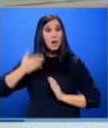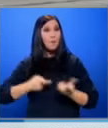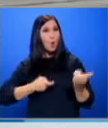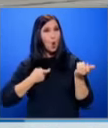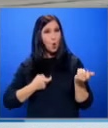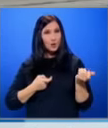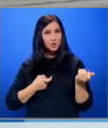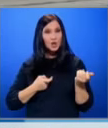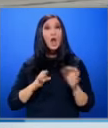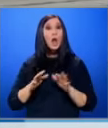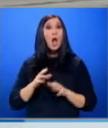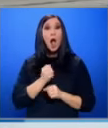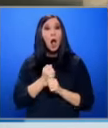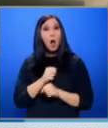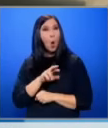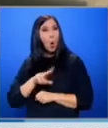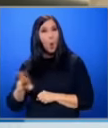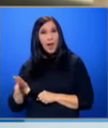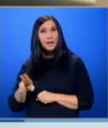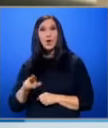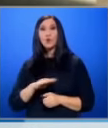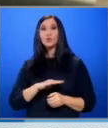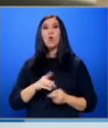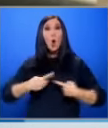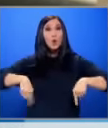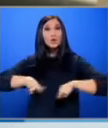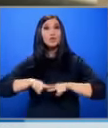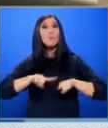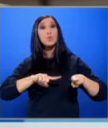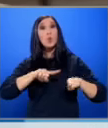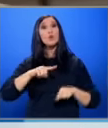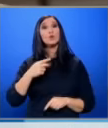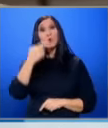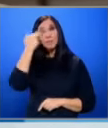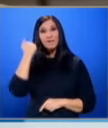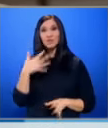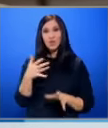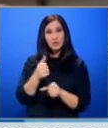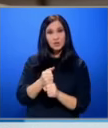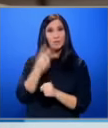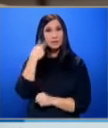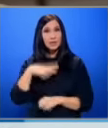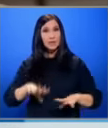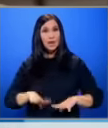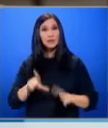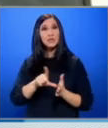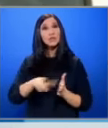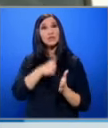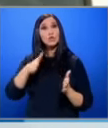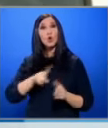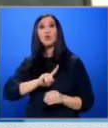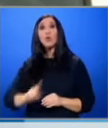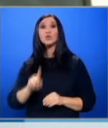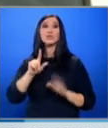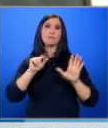Полегите от Окръжна прокуратура Плевен Ще задържат британския гражданин за срок до 72